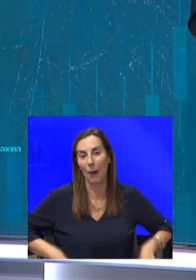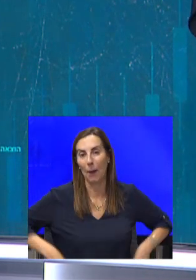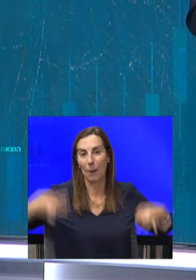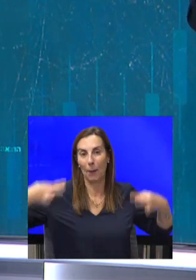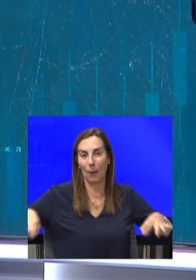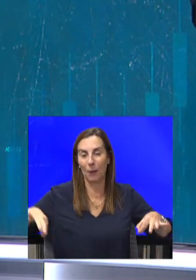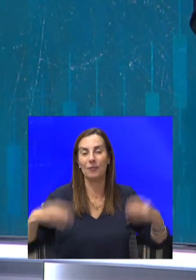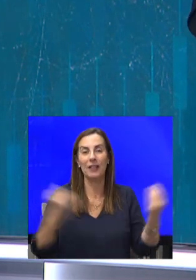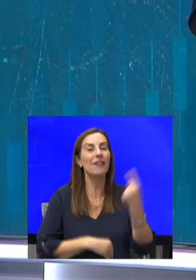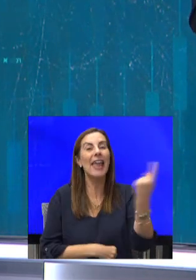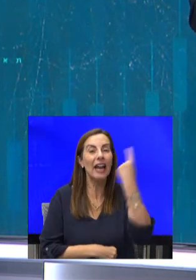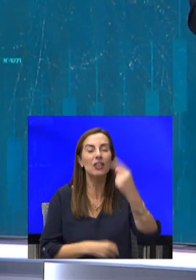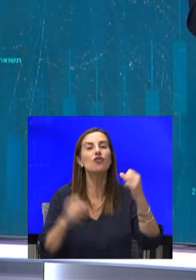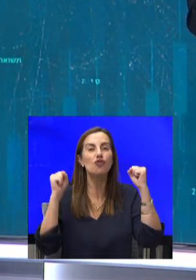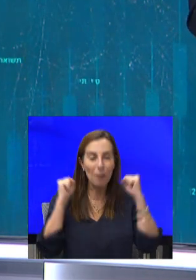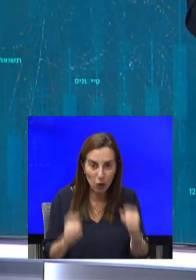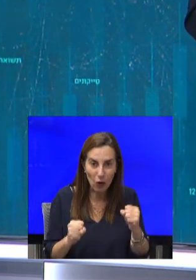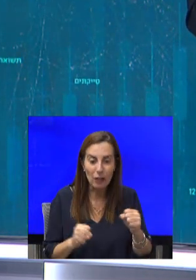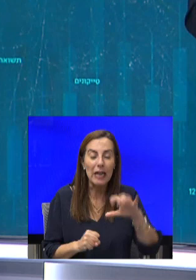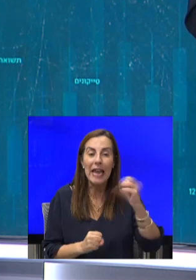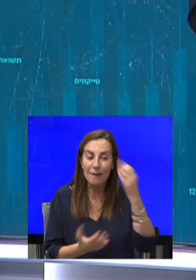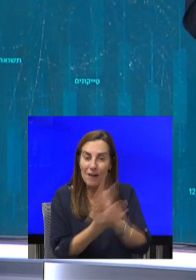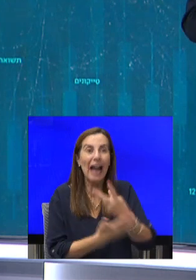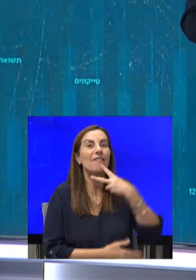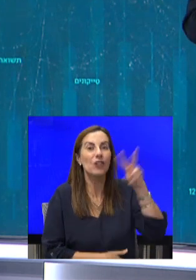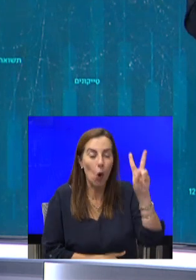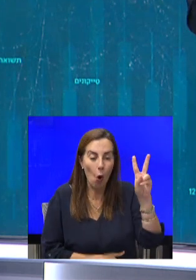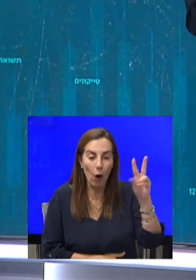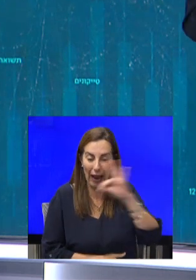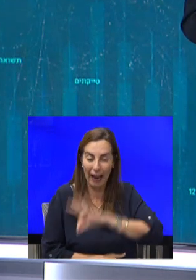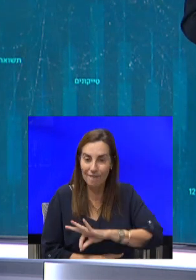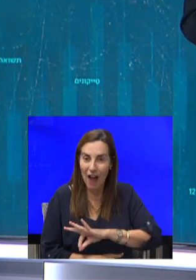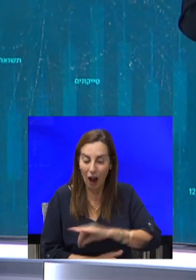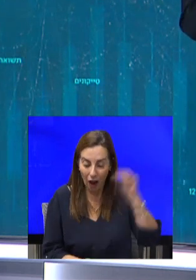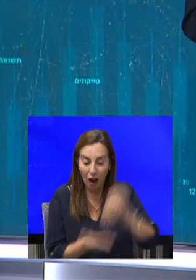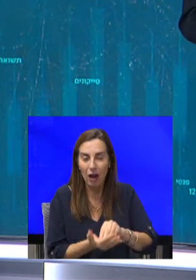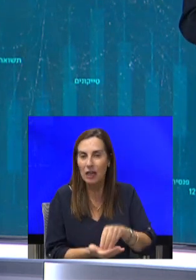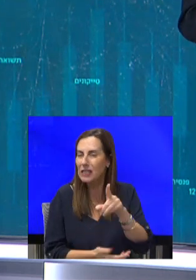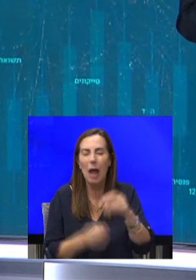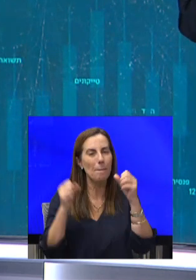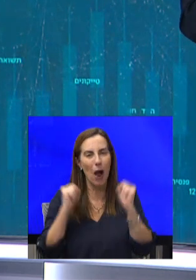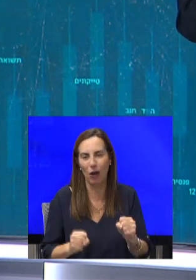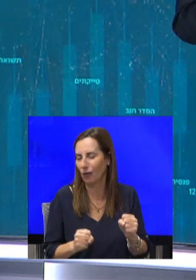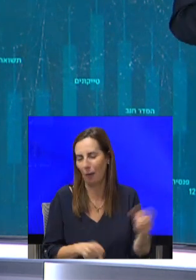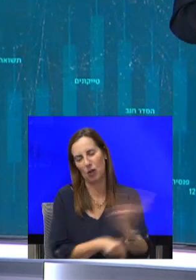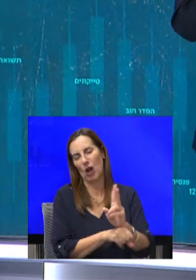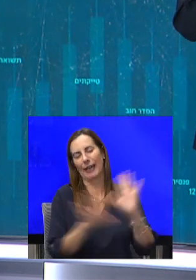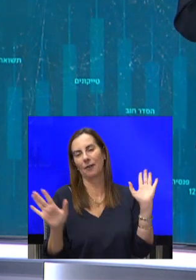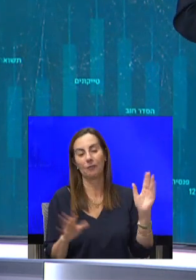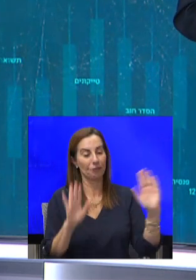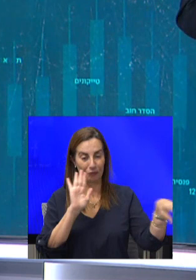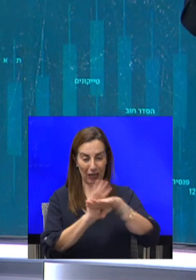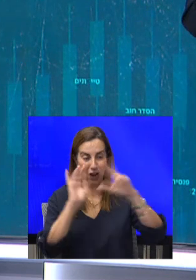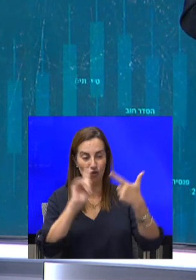שבטוחו שאם הבטיחו לכם תשואה ידועה מראש, מדובר כמעט בוודאות בהונאה. כלל שני, היזהרו מאנשים